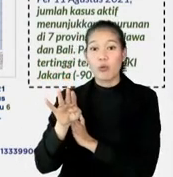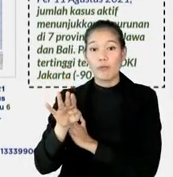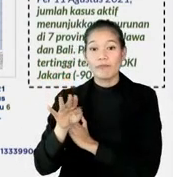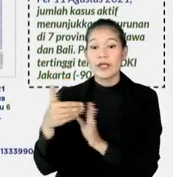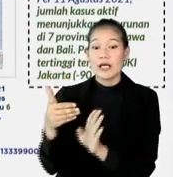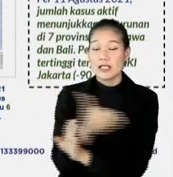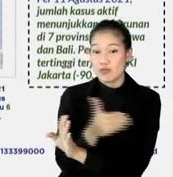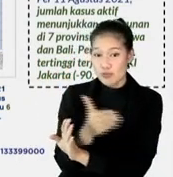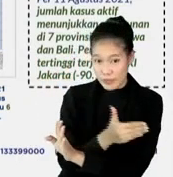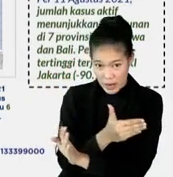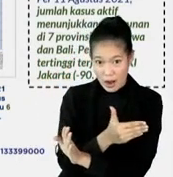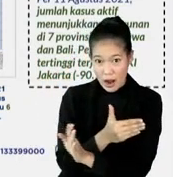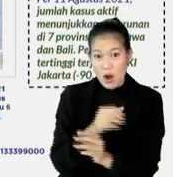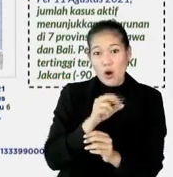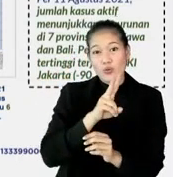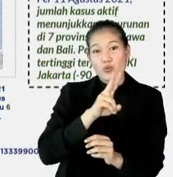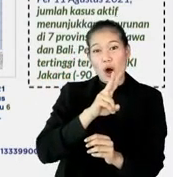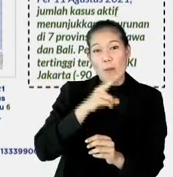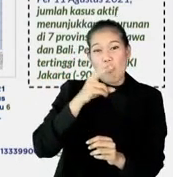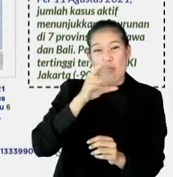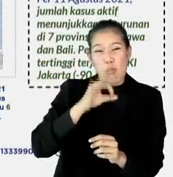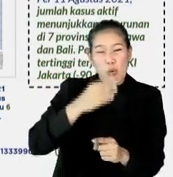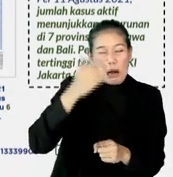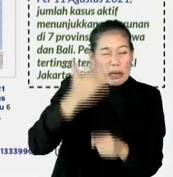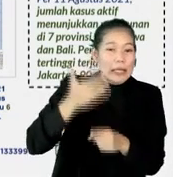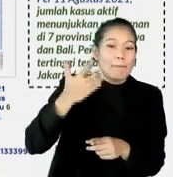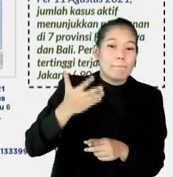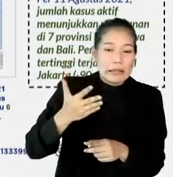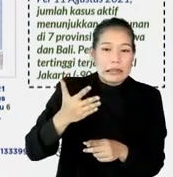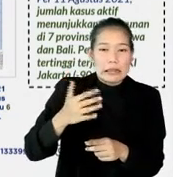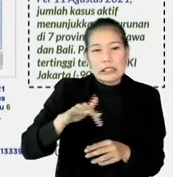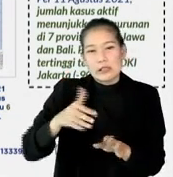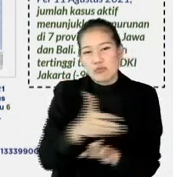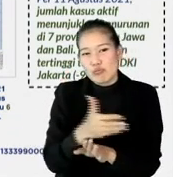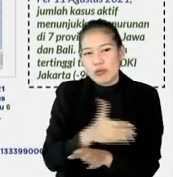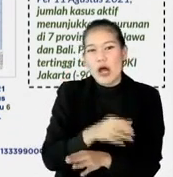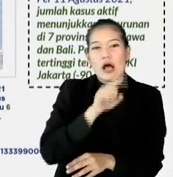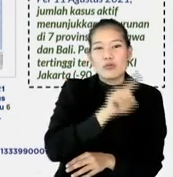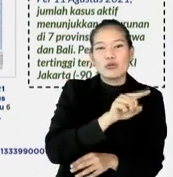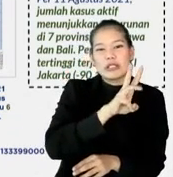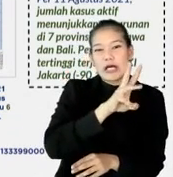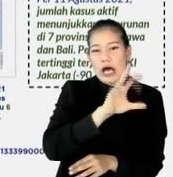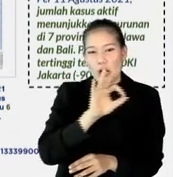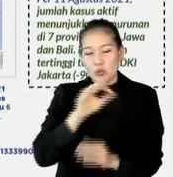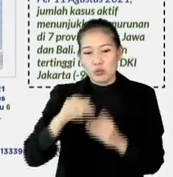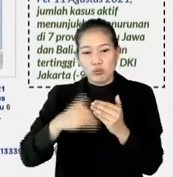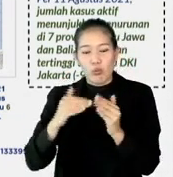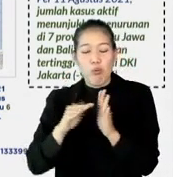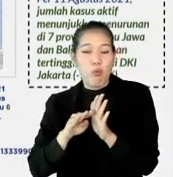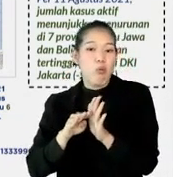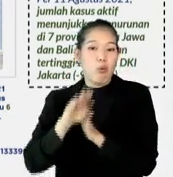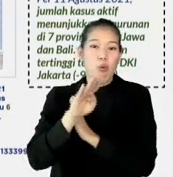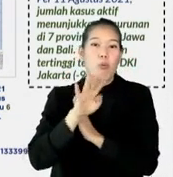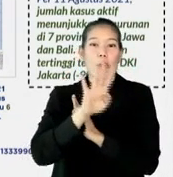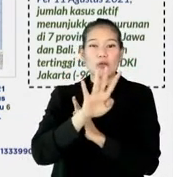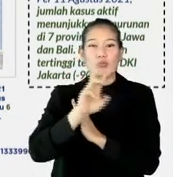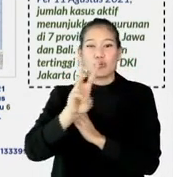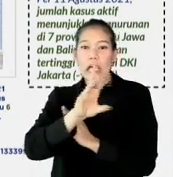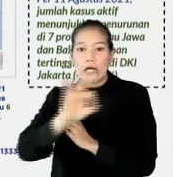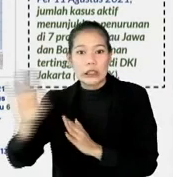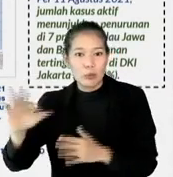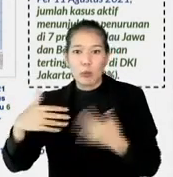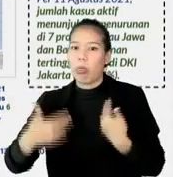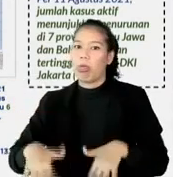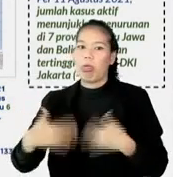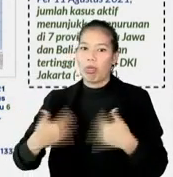Kenaikannya sebelumnya mencapai lebih dari 20 kali lipat gitu ya. Sebelumnya cuma 1.300, naik 43.000. Jadi memang kenaikannya luar